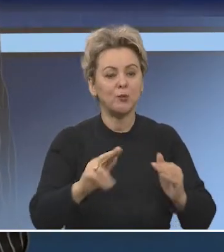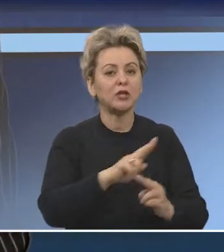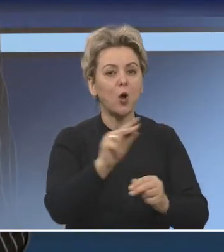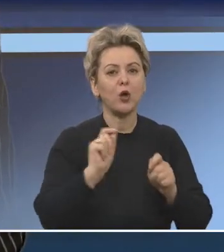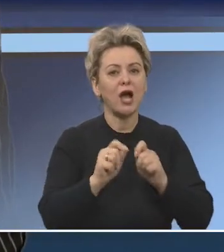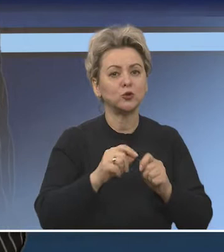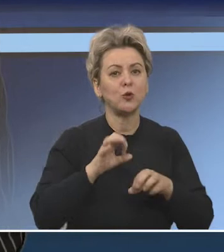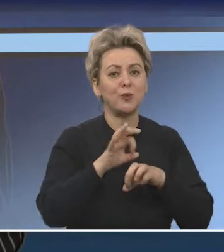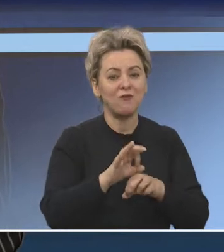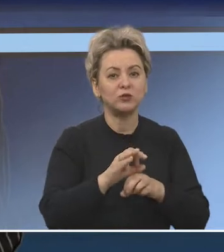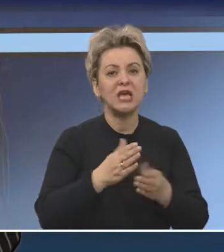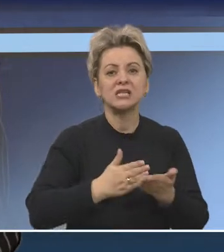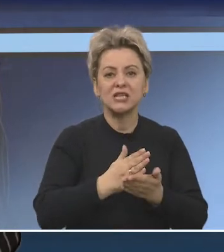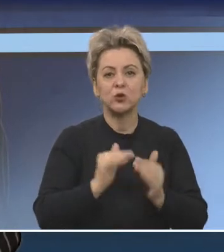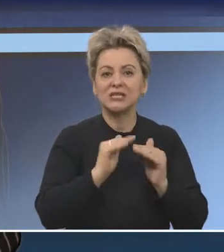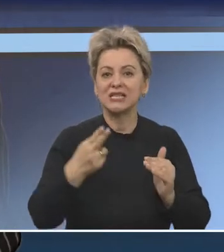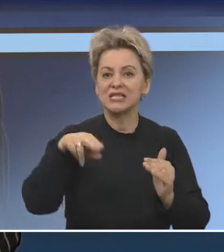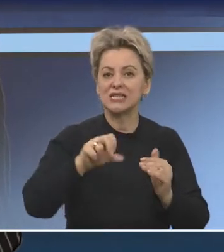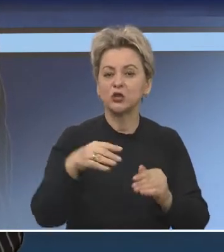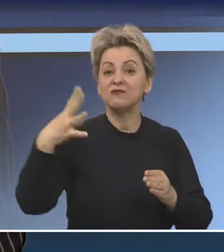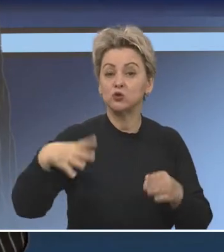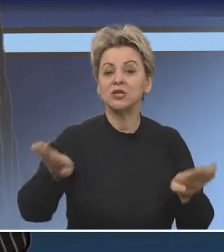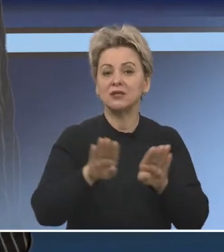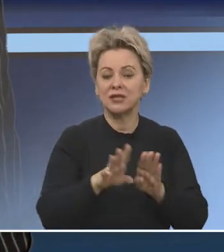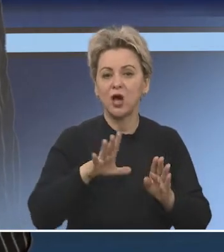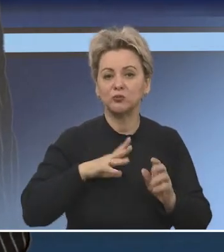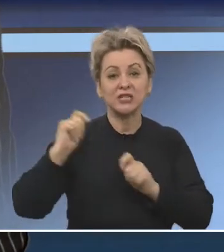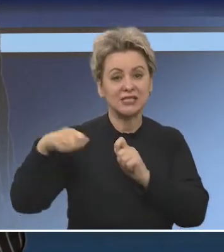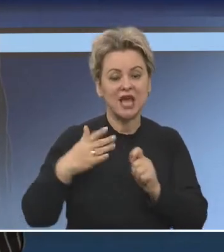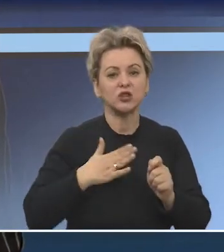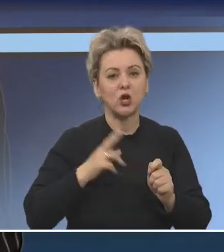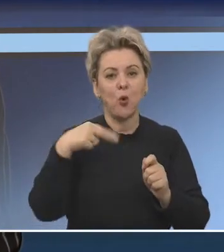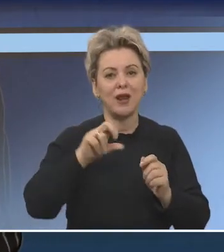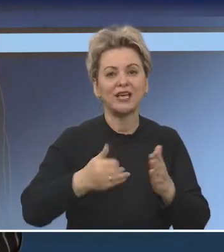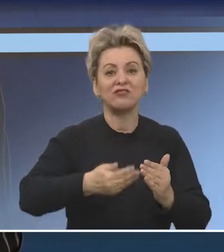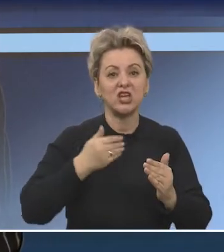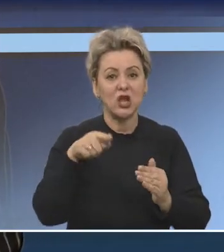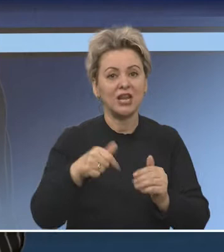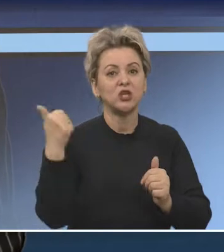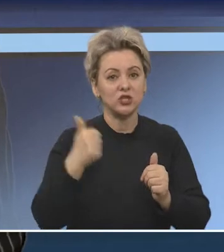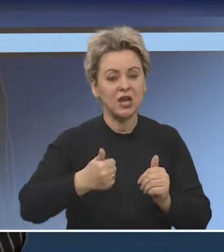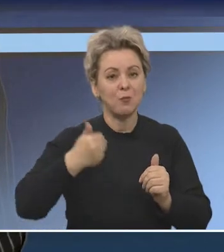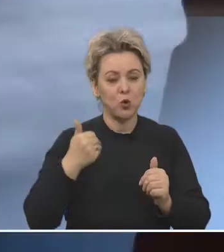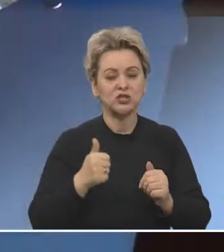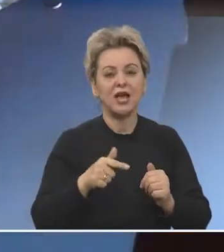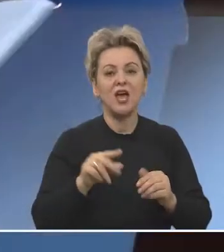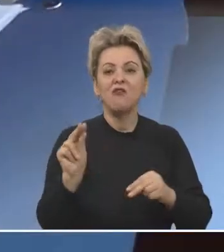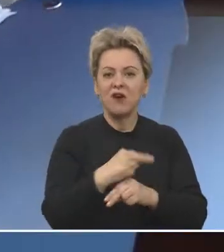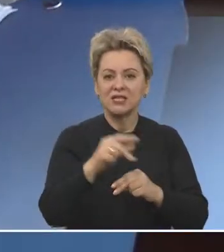детей, какой контроль проходят сотрудники детского сада – сюжете, который также был снят нашими коллегами в начале прошлой недели.